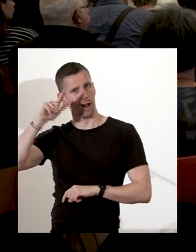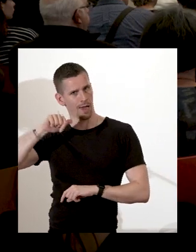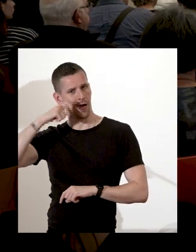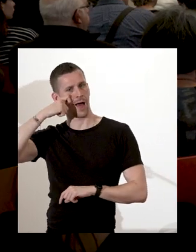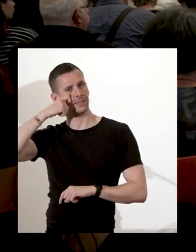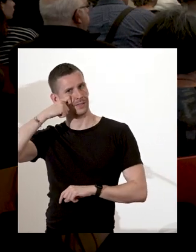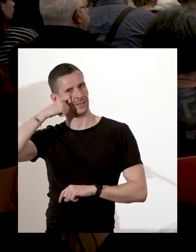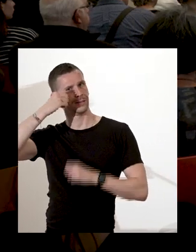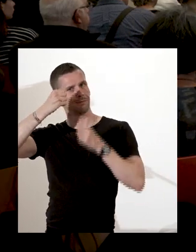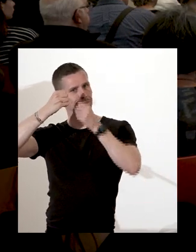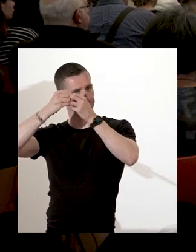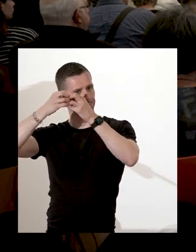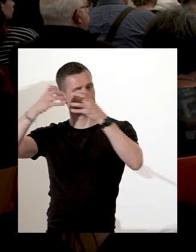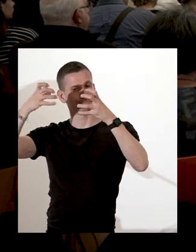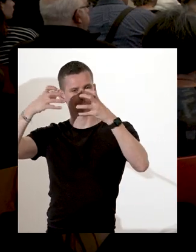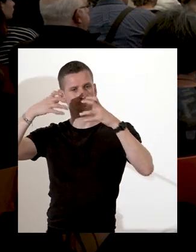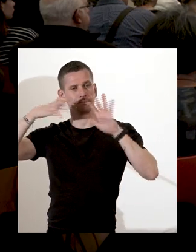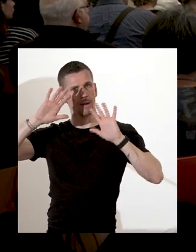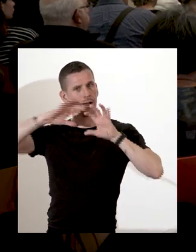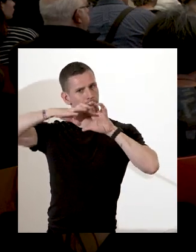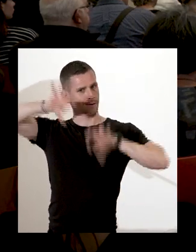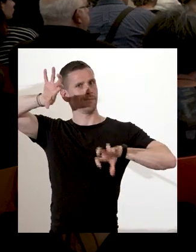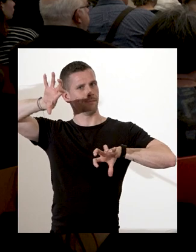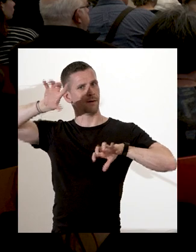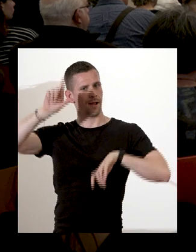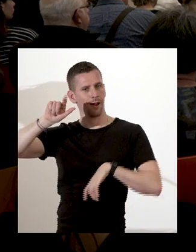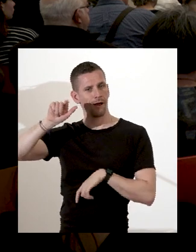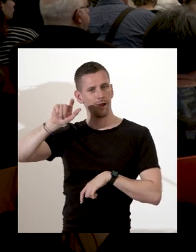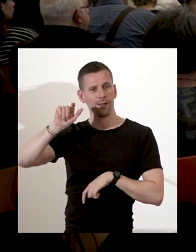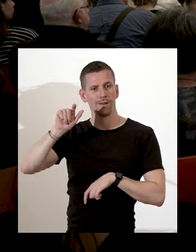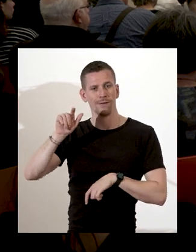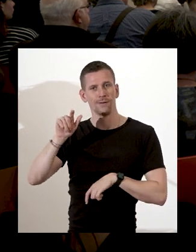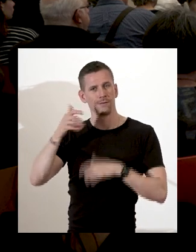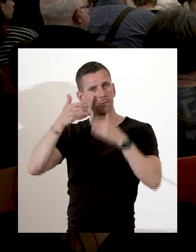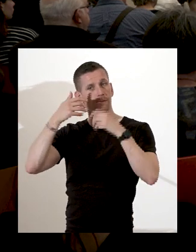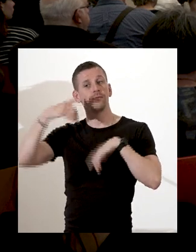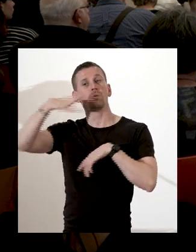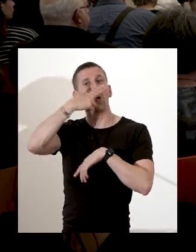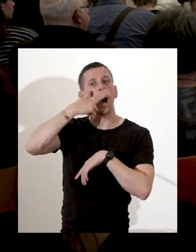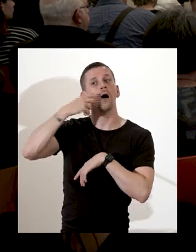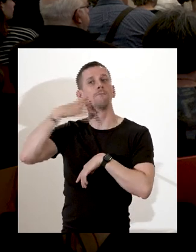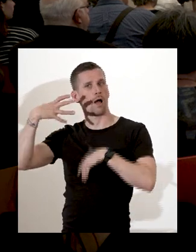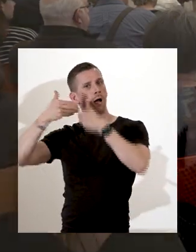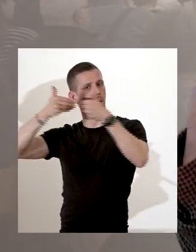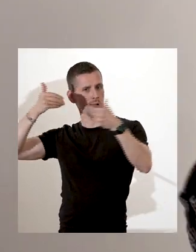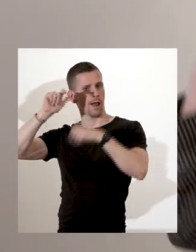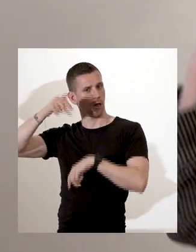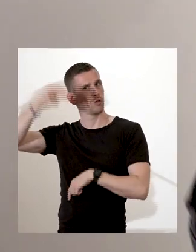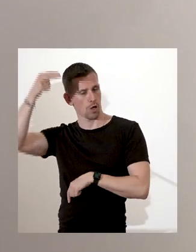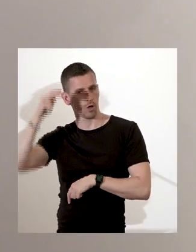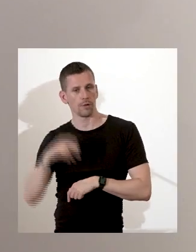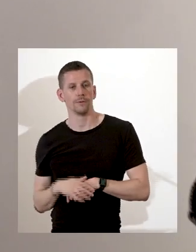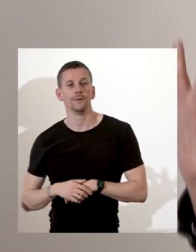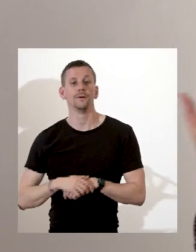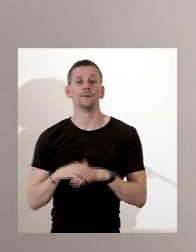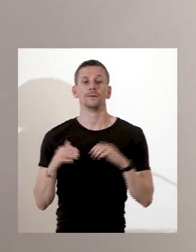abolie à New York qu'en 1827. À cette date, les États-Unis sont indépendants depuis quelques décennies, et c'est une époque où les tensions entre État esclavagiste